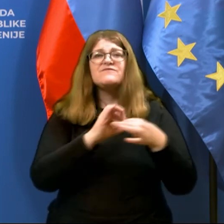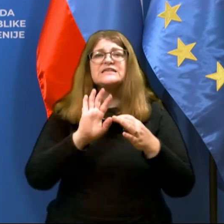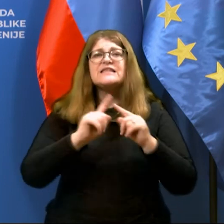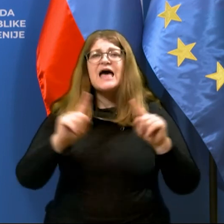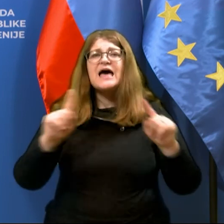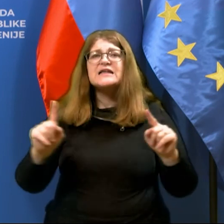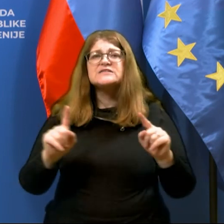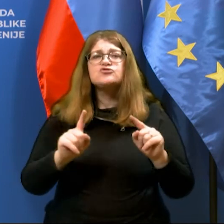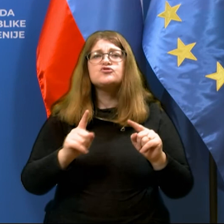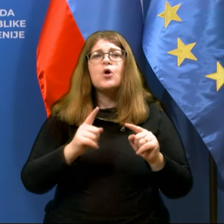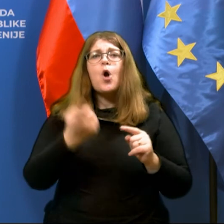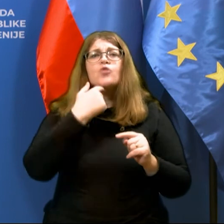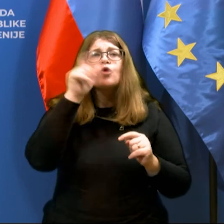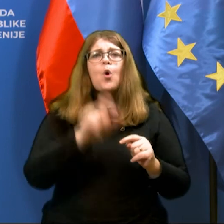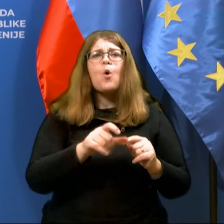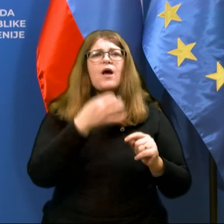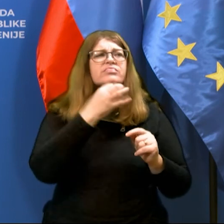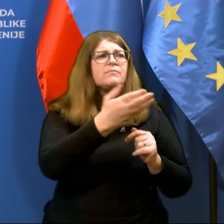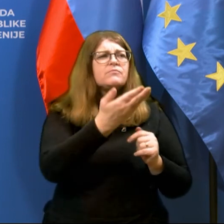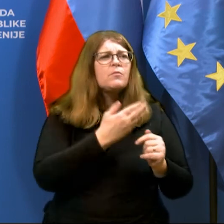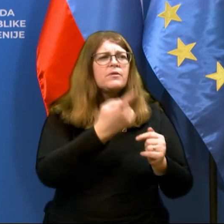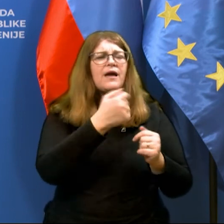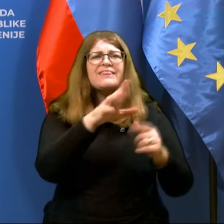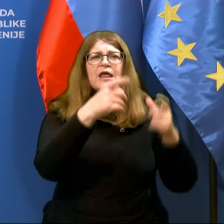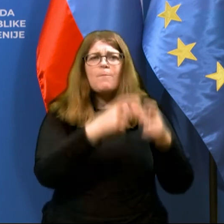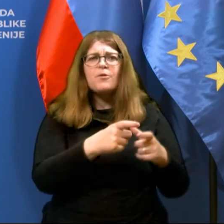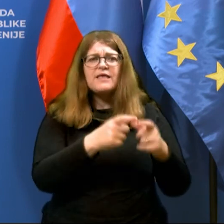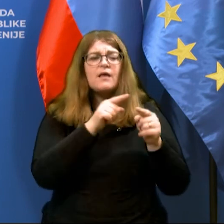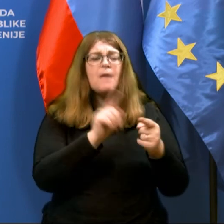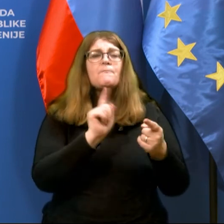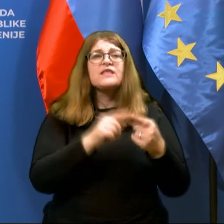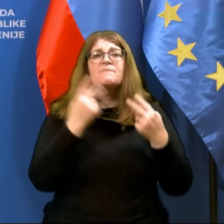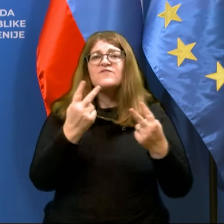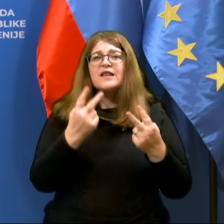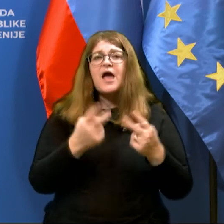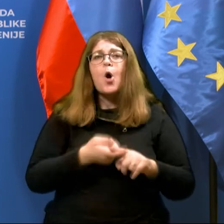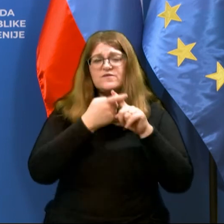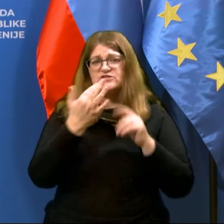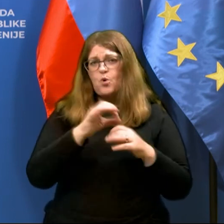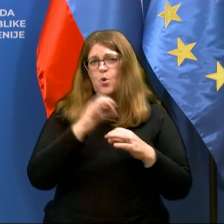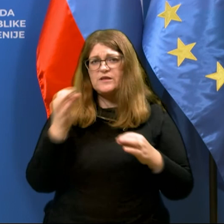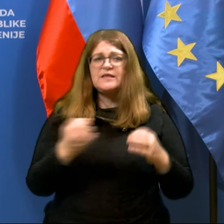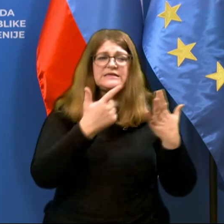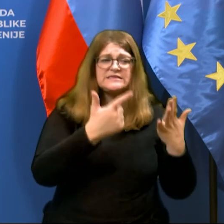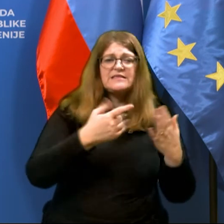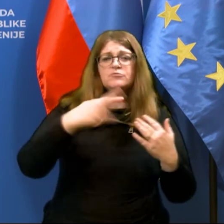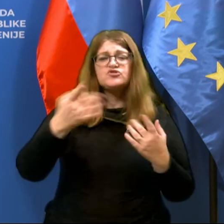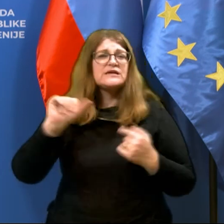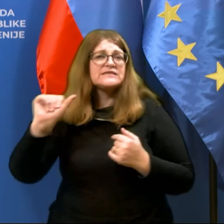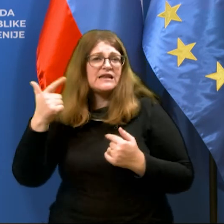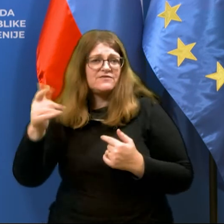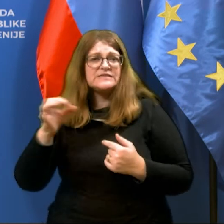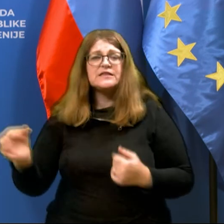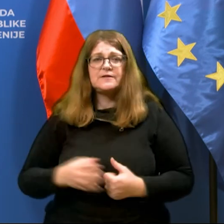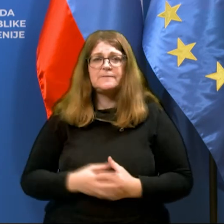različna cepiva. Torej, od tipa cepiva je odvisno, koliko dni od tega cepljenja mora pretečiti, torej 7, 14 ali pa